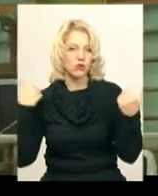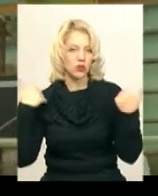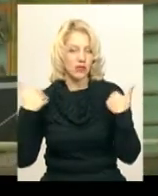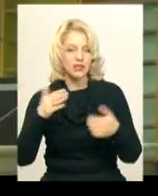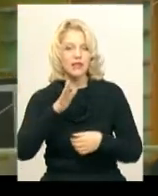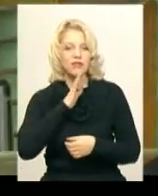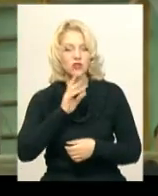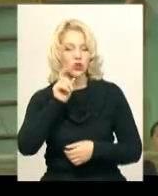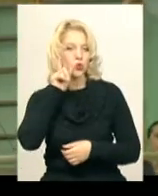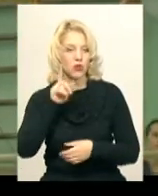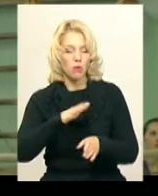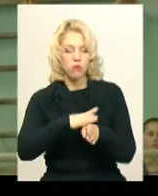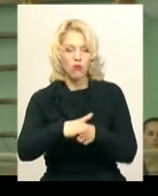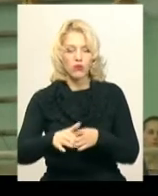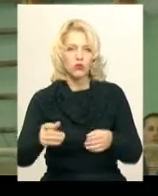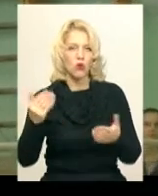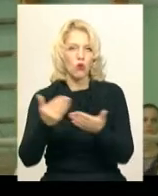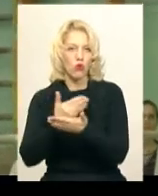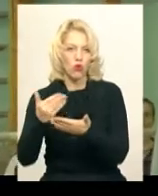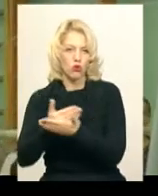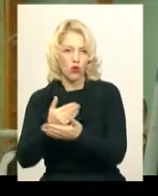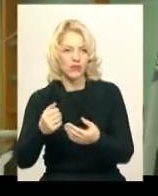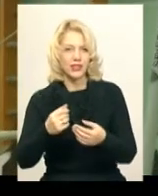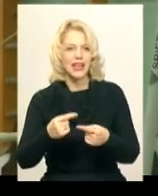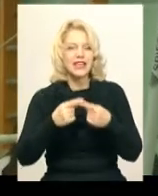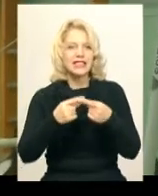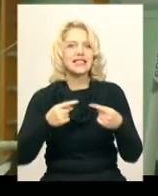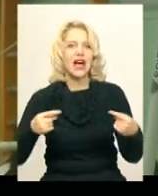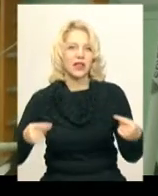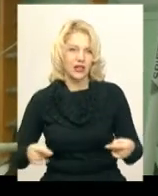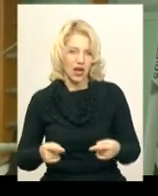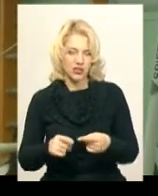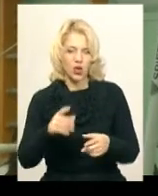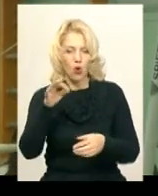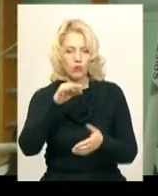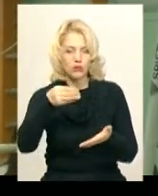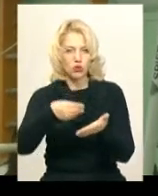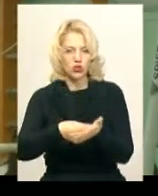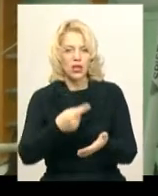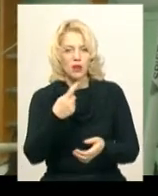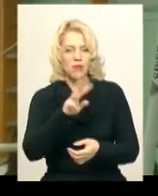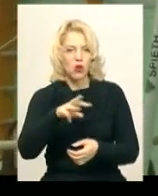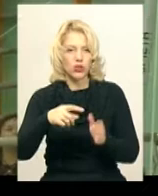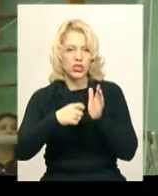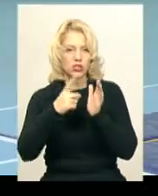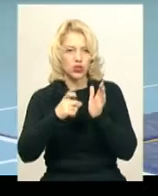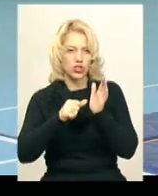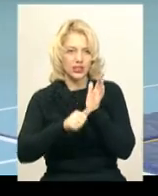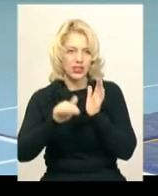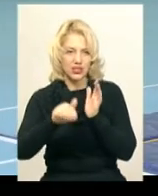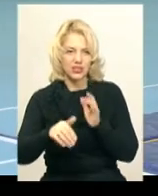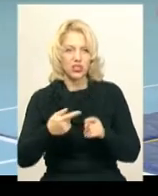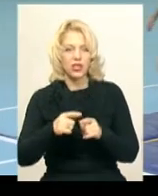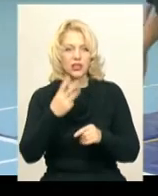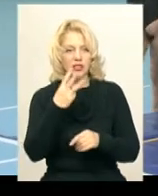юнаків повністю оновили спортивні снаряди. З обласного бюджету отримали 1 мільйон 870 тисяч гривень, решта – державна субвенція. Більше